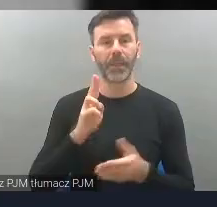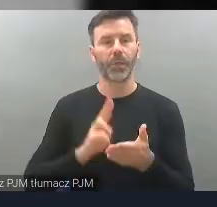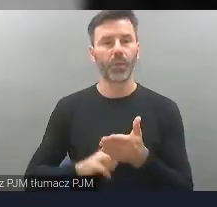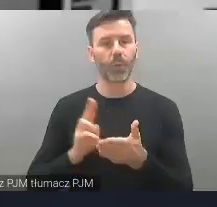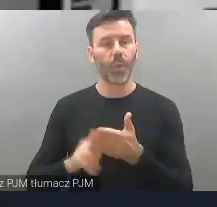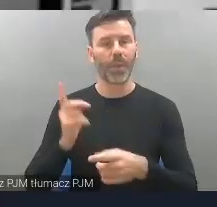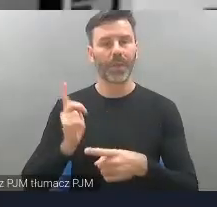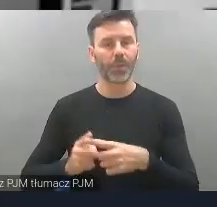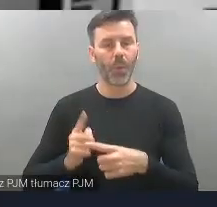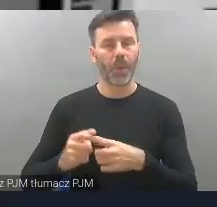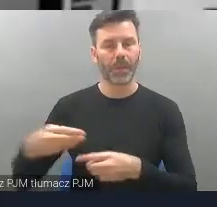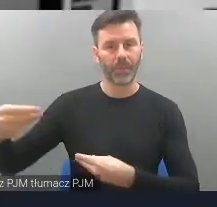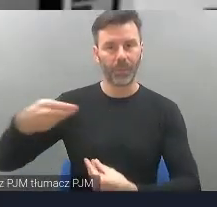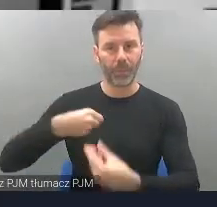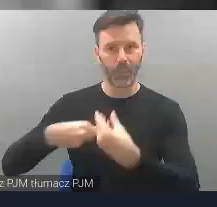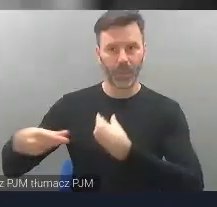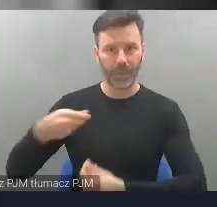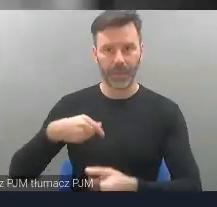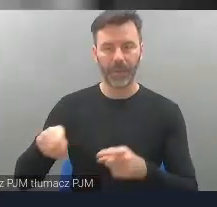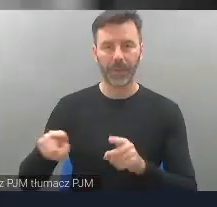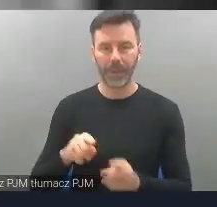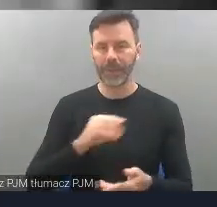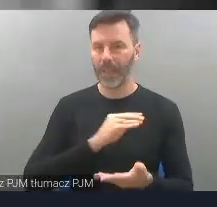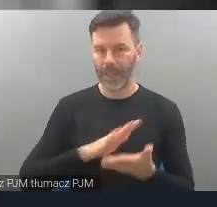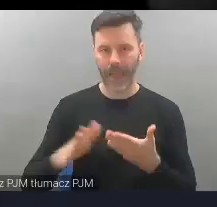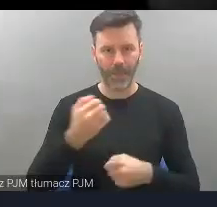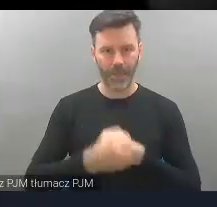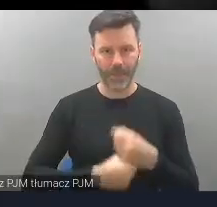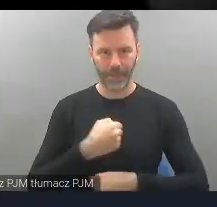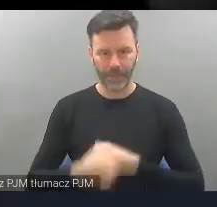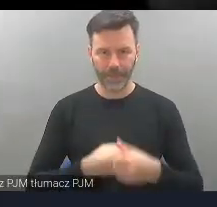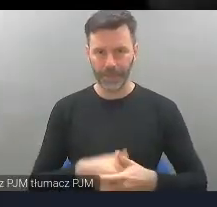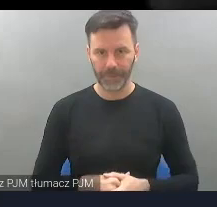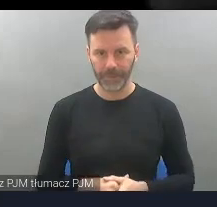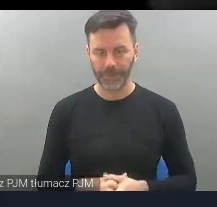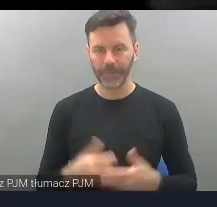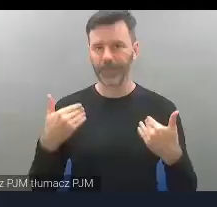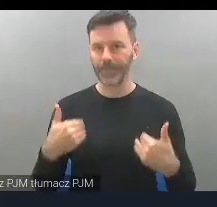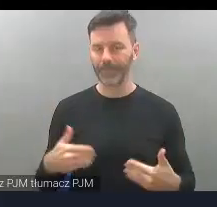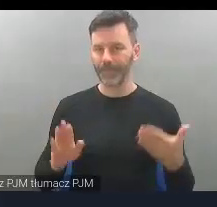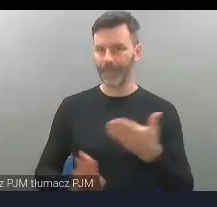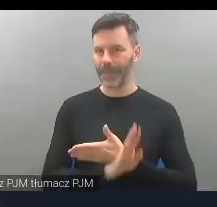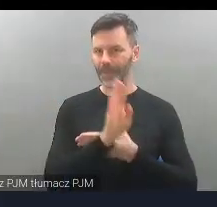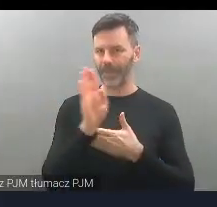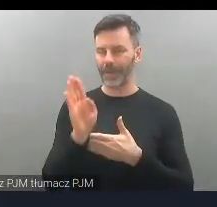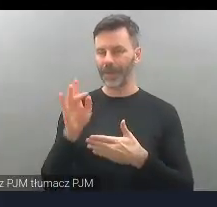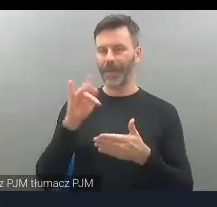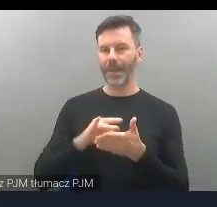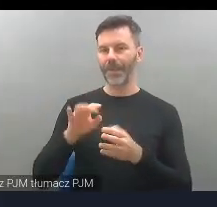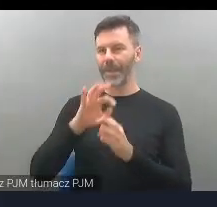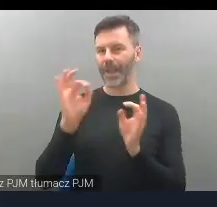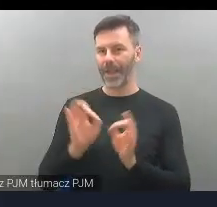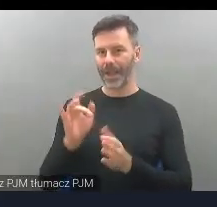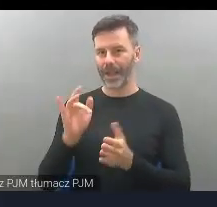W imieniu galerii i pracowni Art Brut we Wrocławiu zapraszam do odwiedzin, spotkania z twórcami, na wernisaże i wydarzenia.